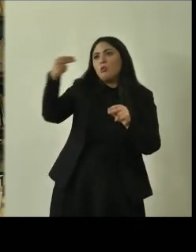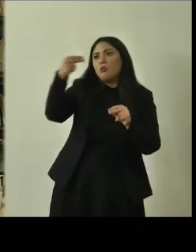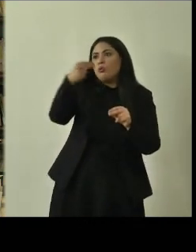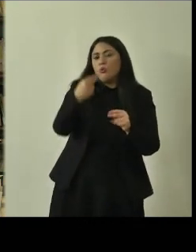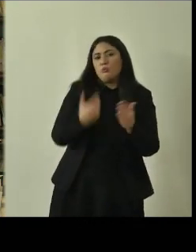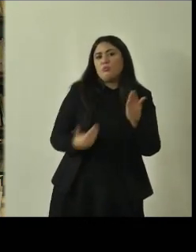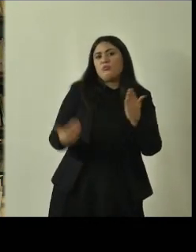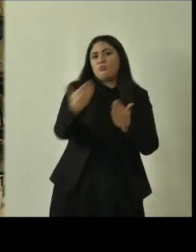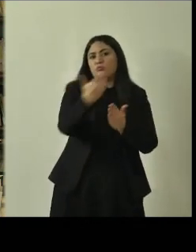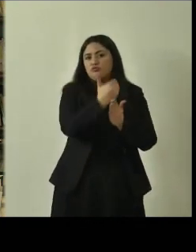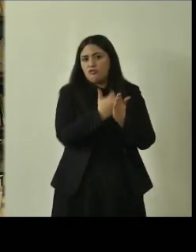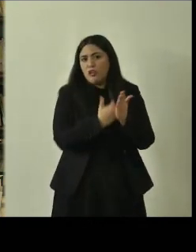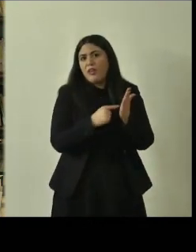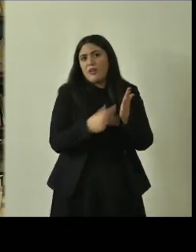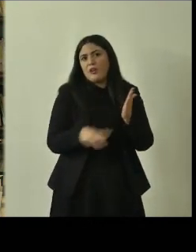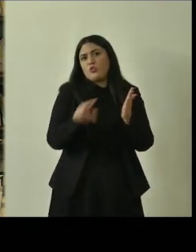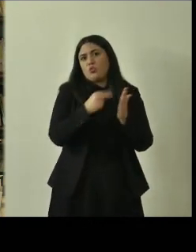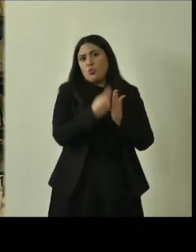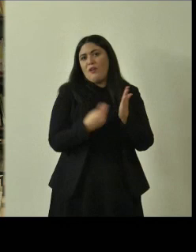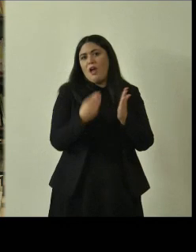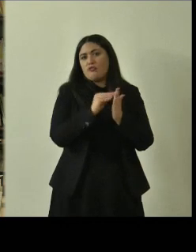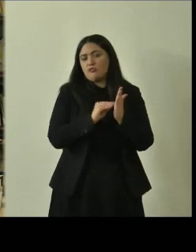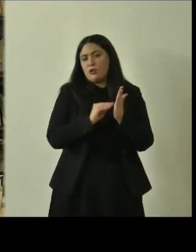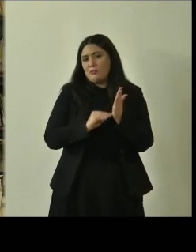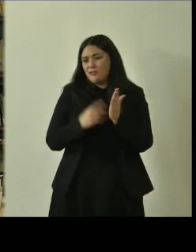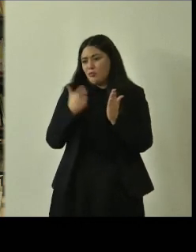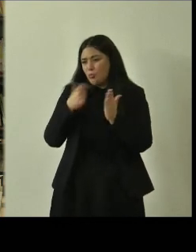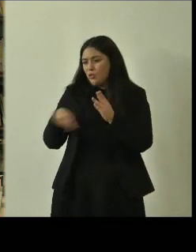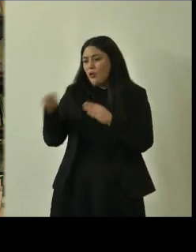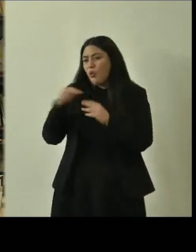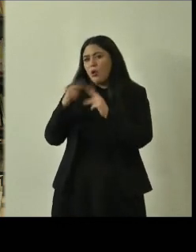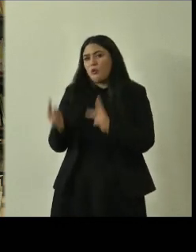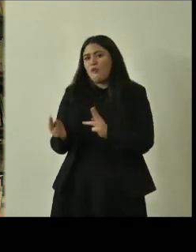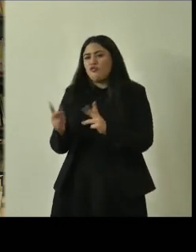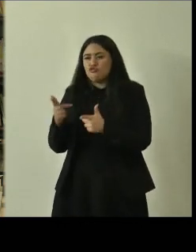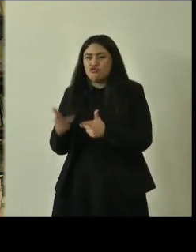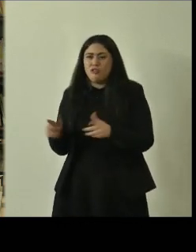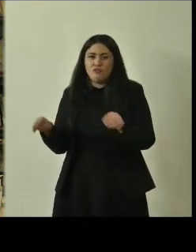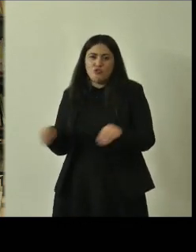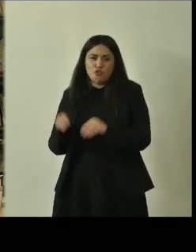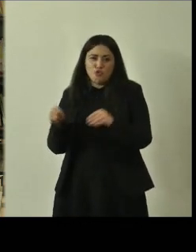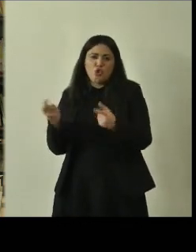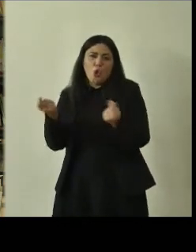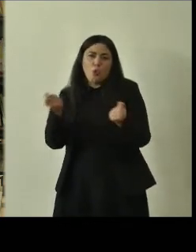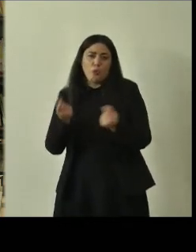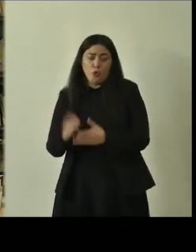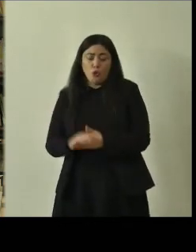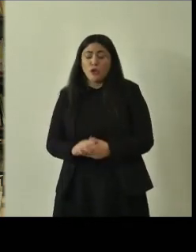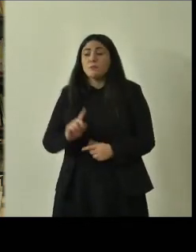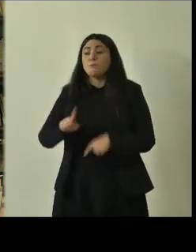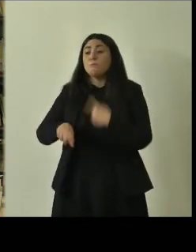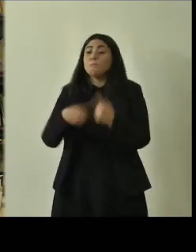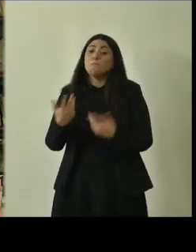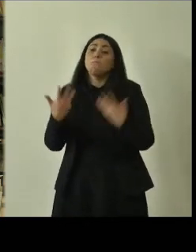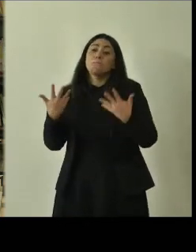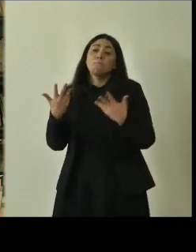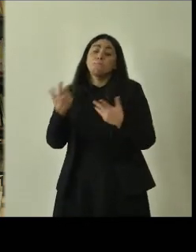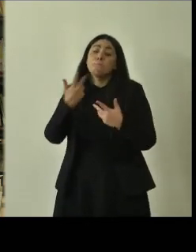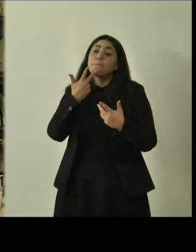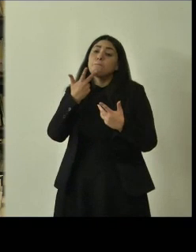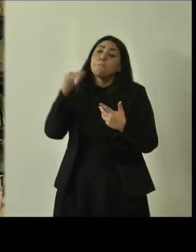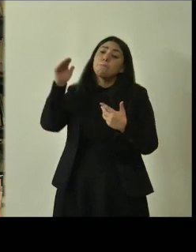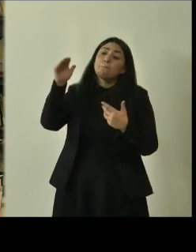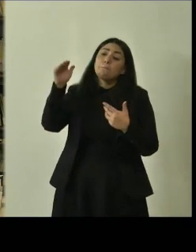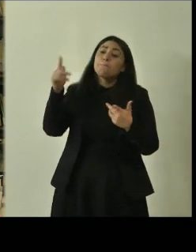province e a livello anche di specie siamo scoperti poi abbiamo in mente di sistemare un po' la banca dati perché